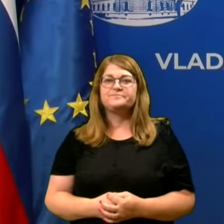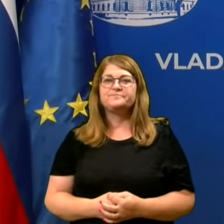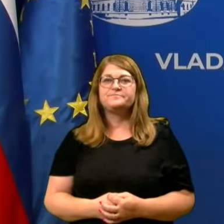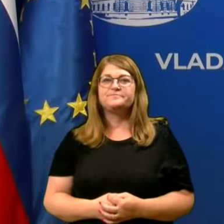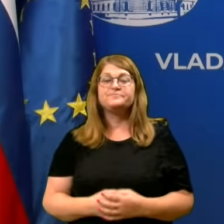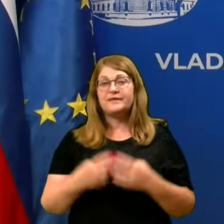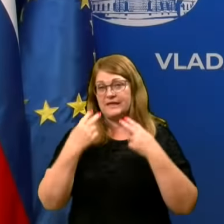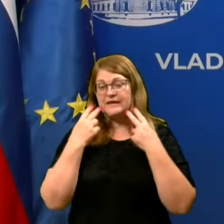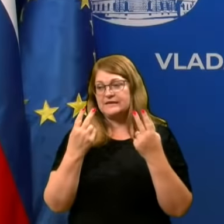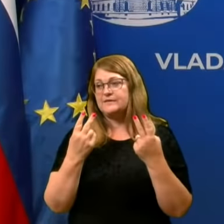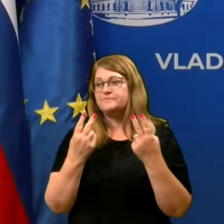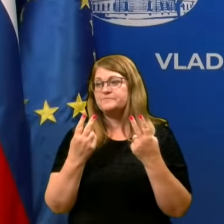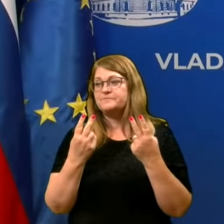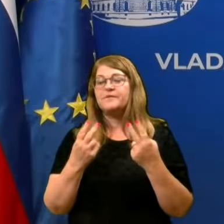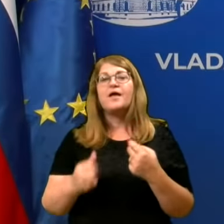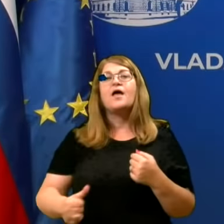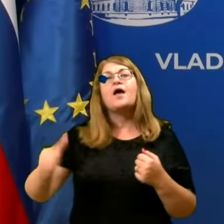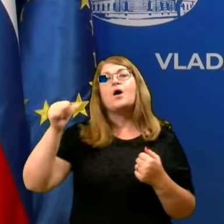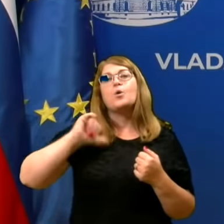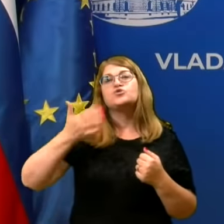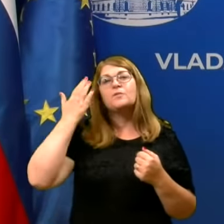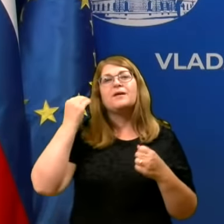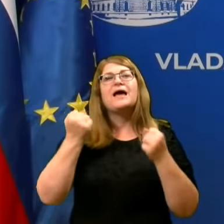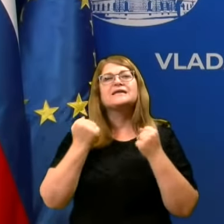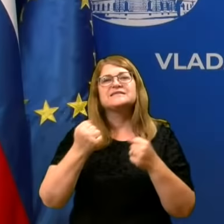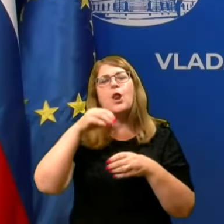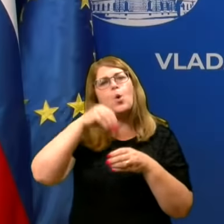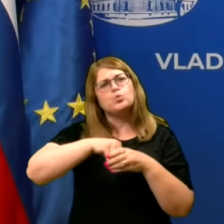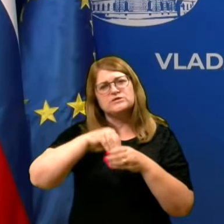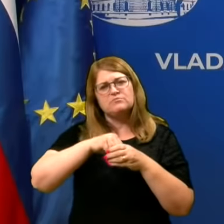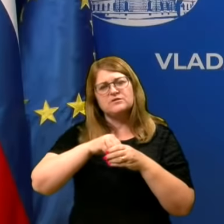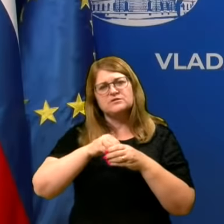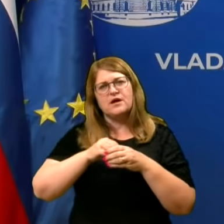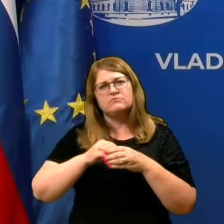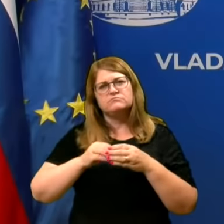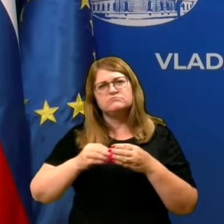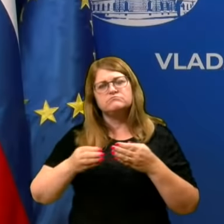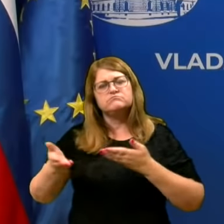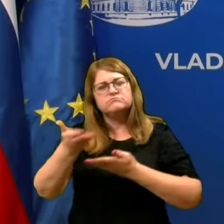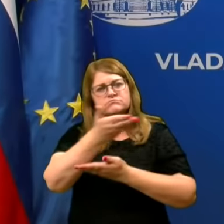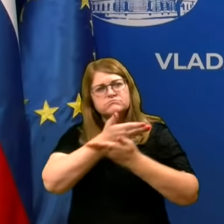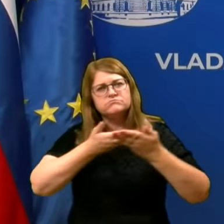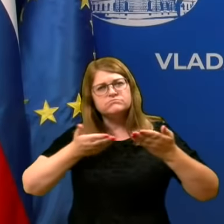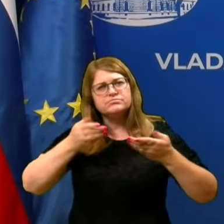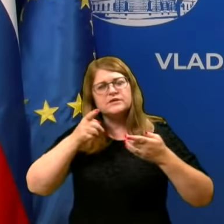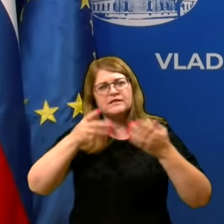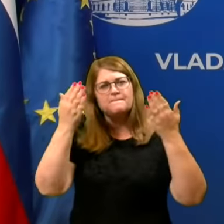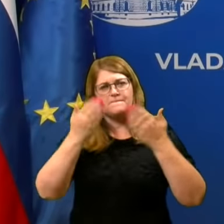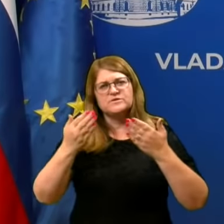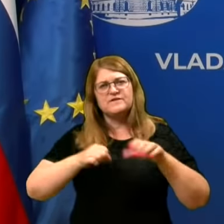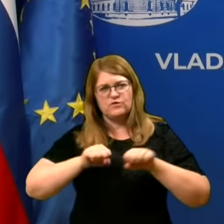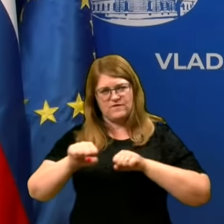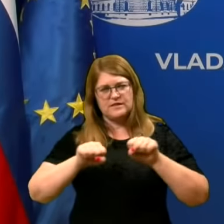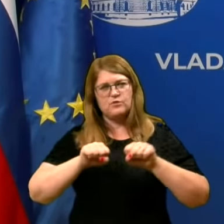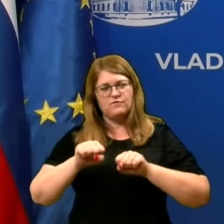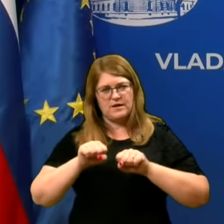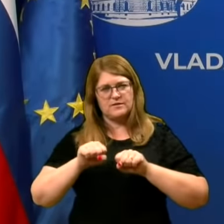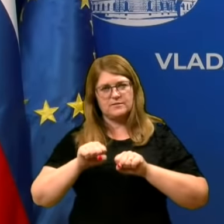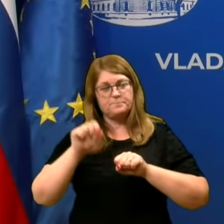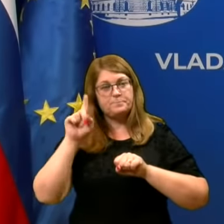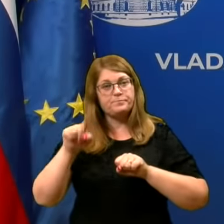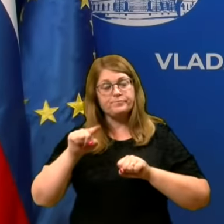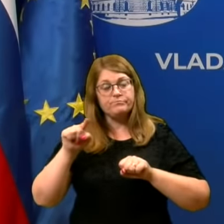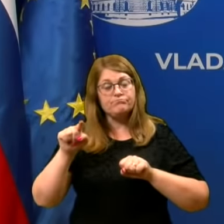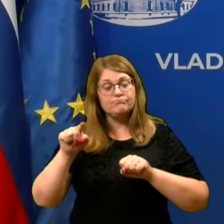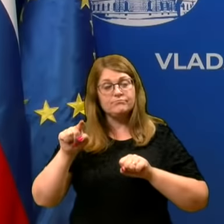Glejte, včera je bila zelo osebinska razprava na tem posvetovanju vlade in